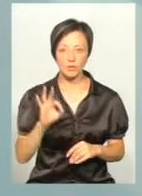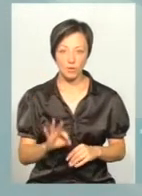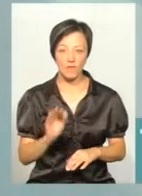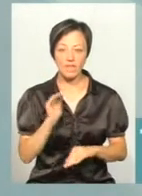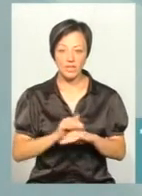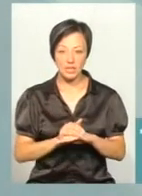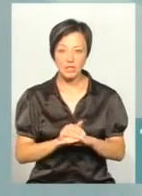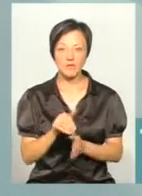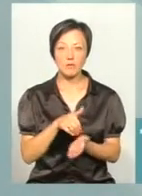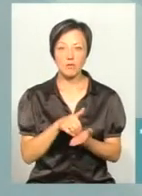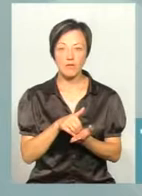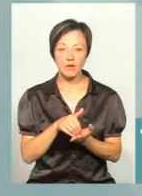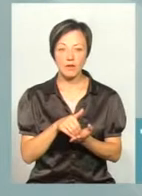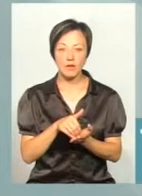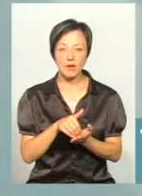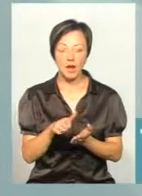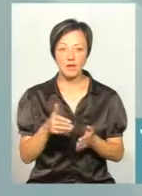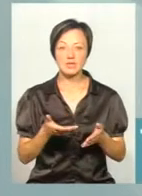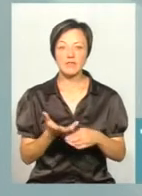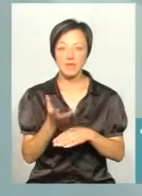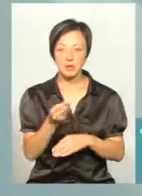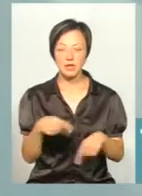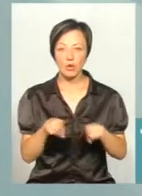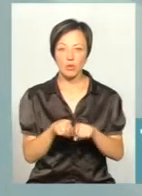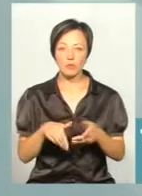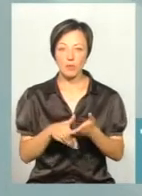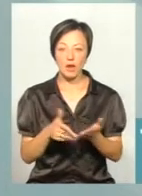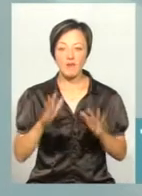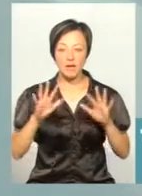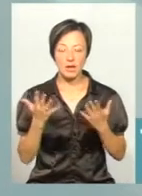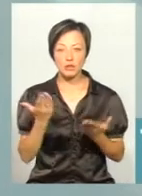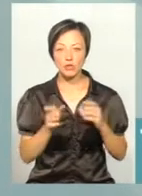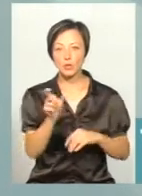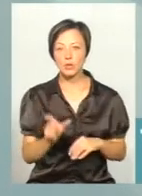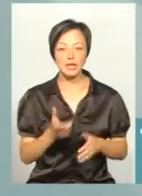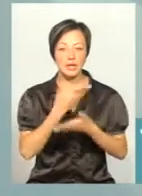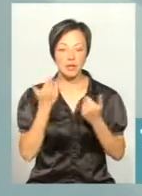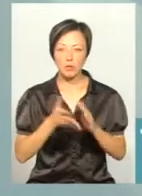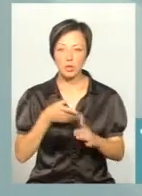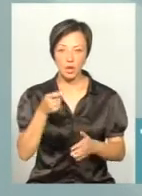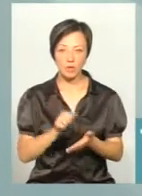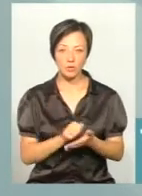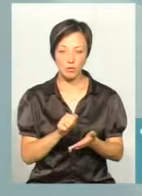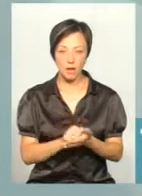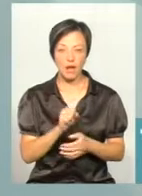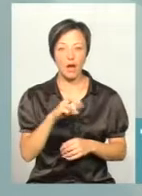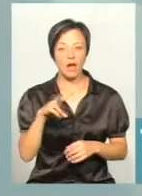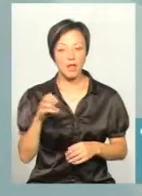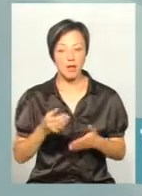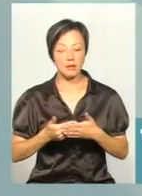відмовляється у виплаті такої допомоги в разі, якщо людина не подала якихось документів. Але